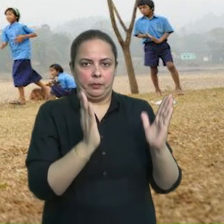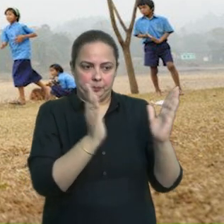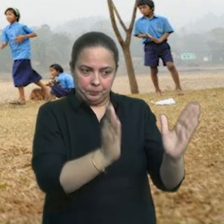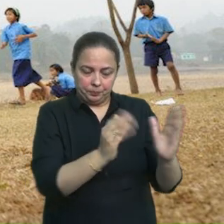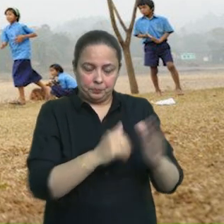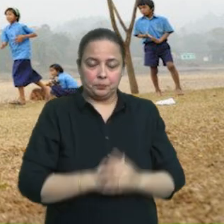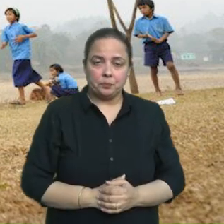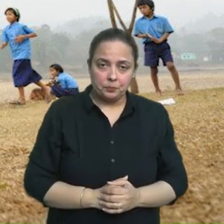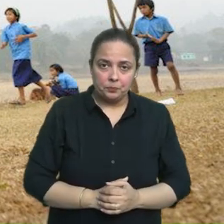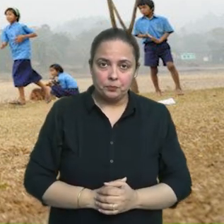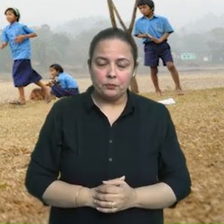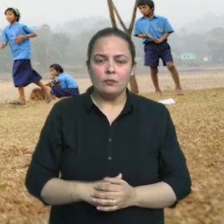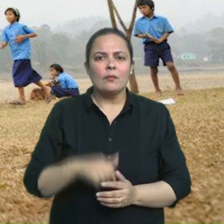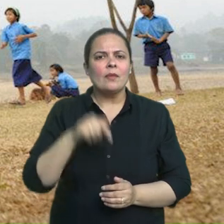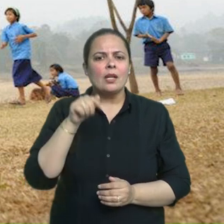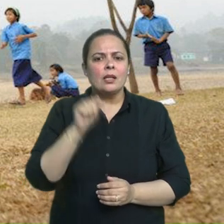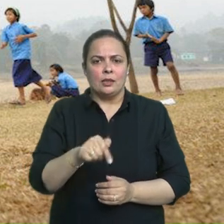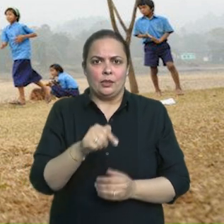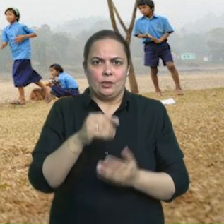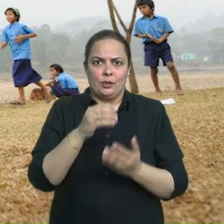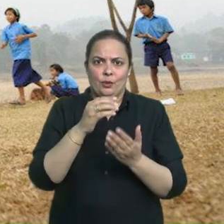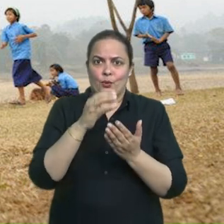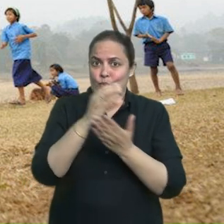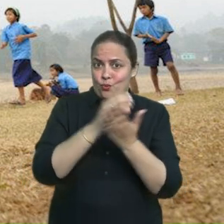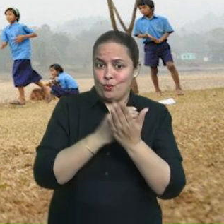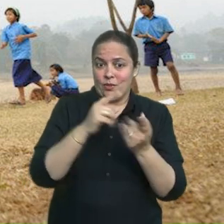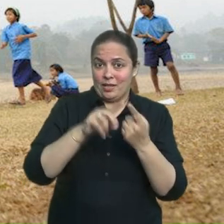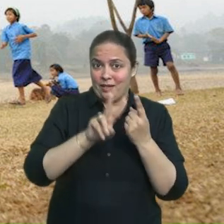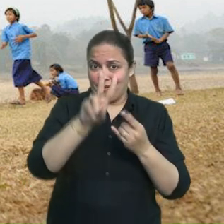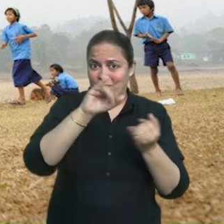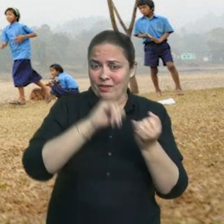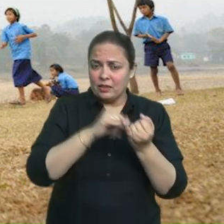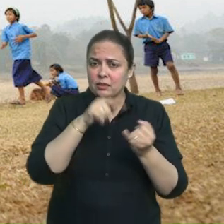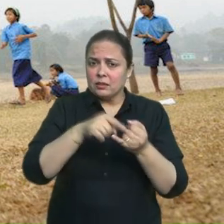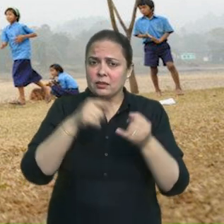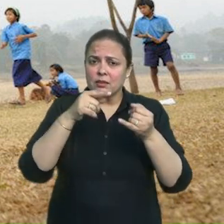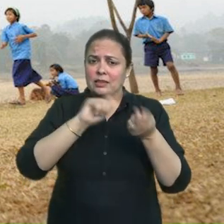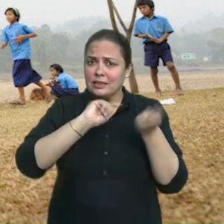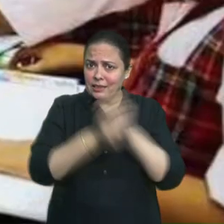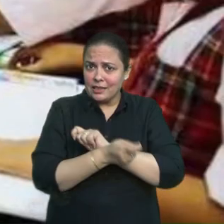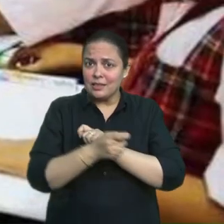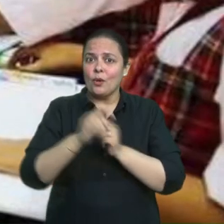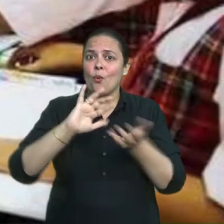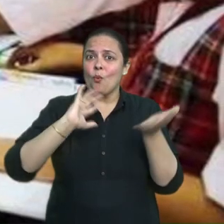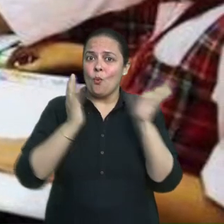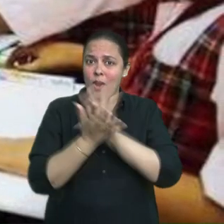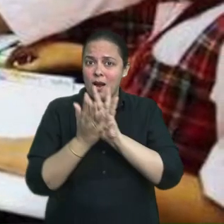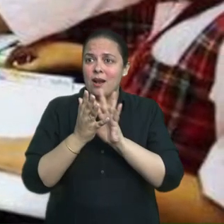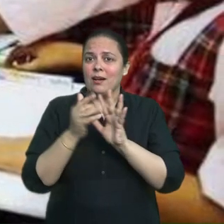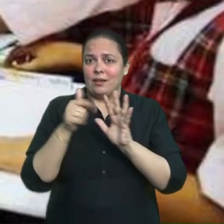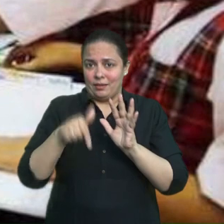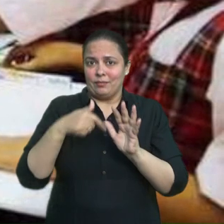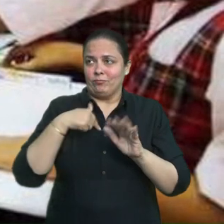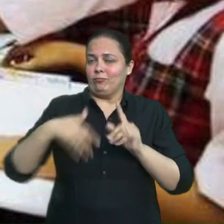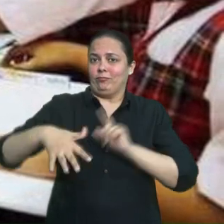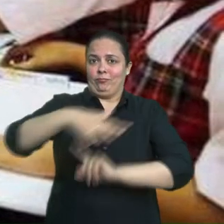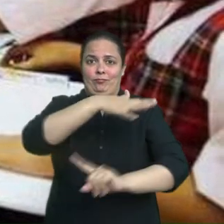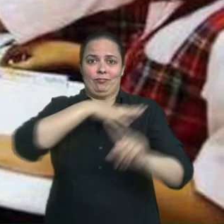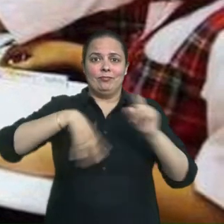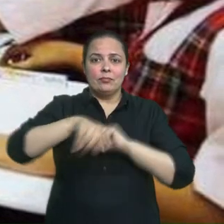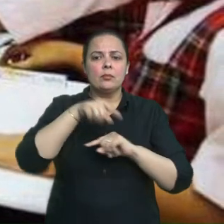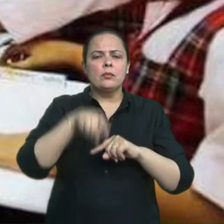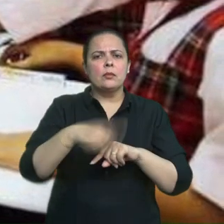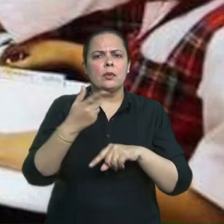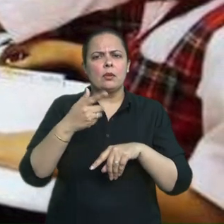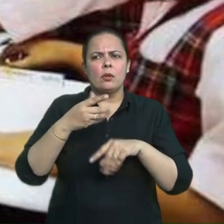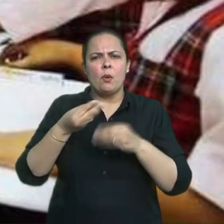नई शिक्षा नीती और स्कूली पाठे चरया भी इस बात पर विशेश भल देते हैं। इसके साथ साथ 21 सदी की